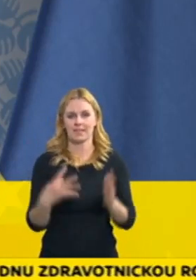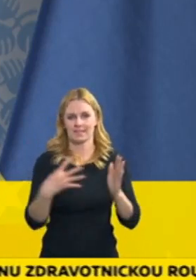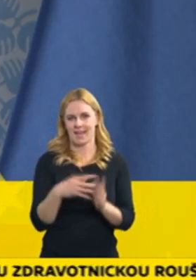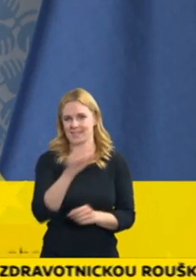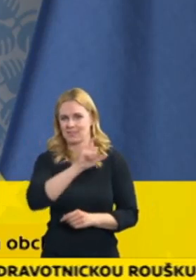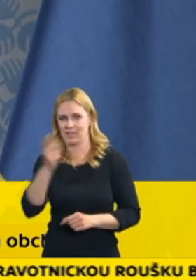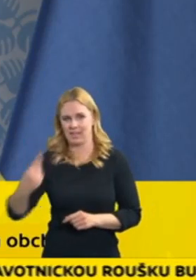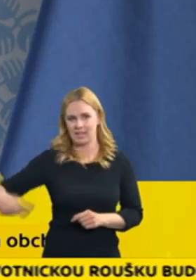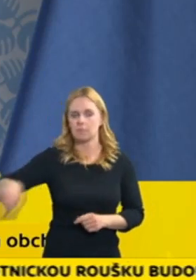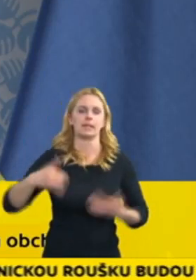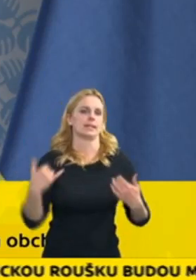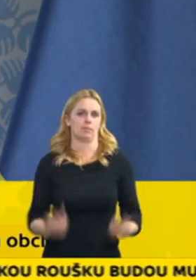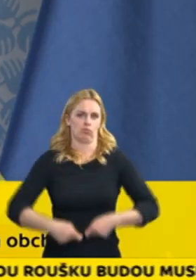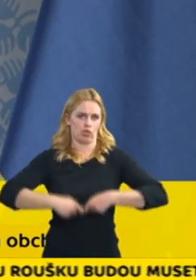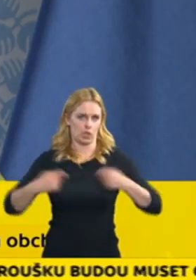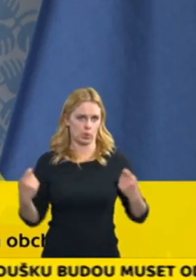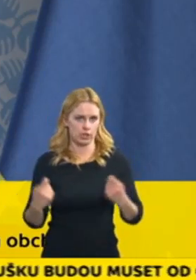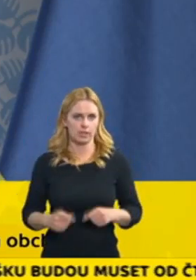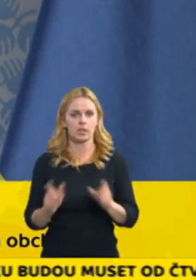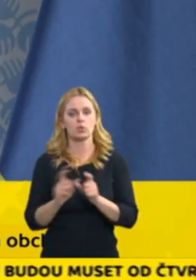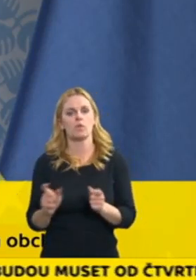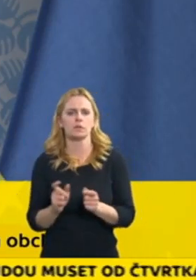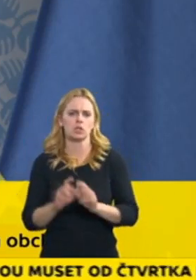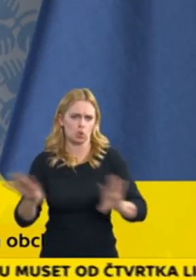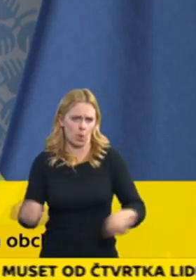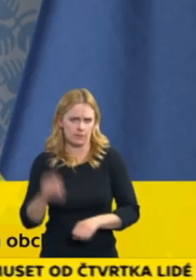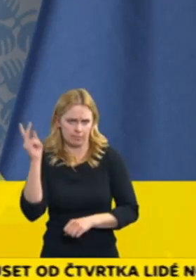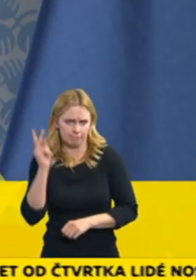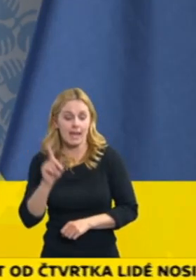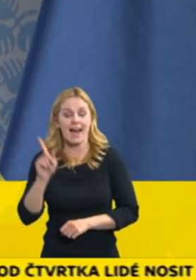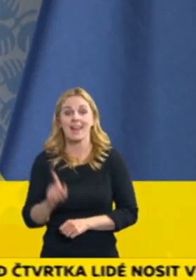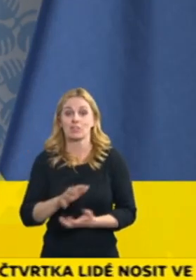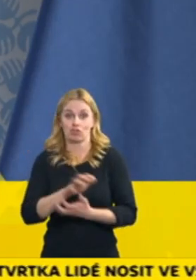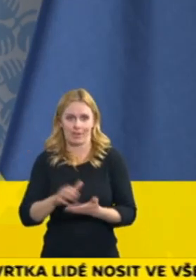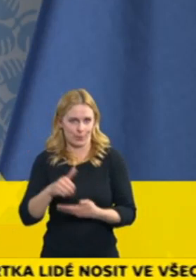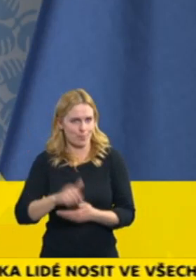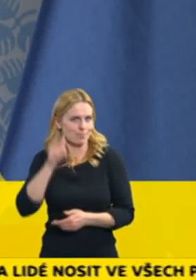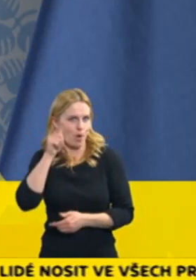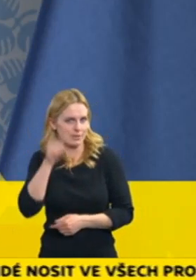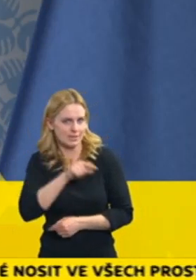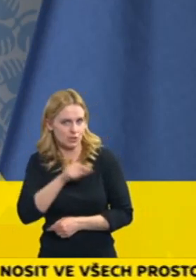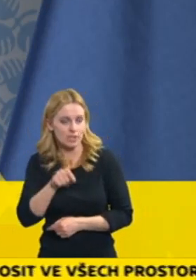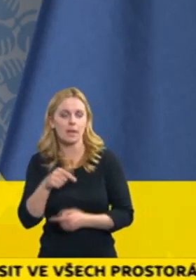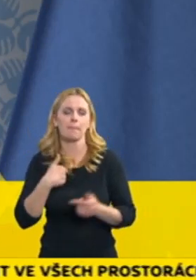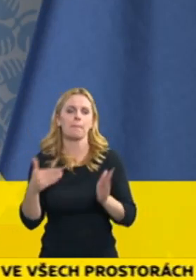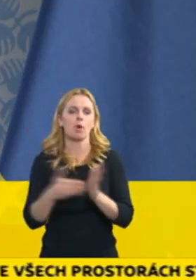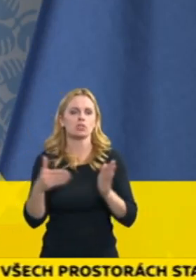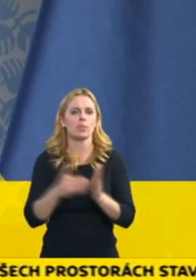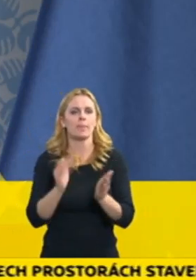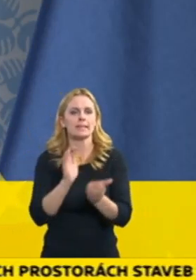nesouhlasili, ale dali jsme si ještě čas do středy a to z důvodu, kdy potřebujeme dopřesnit